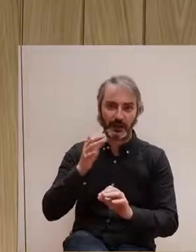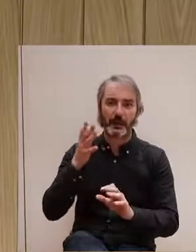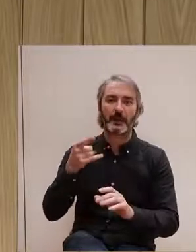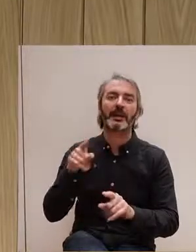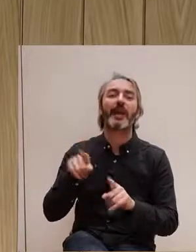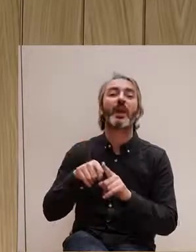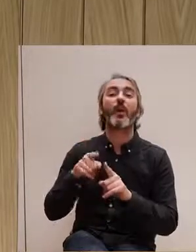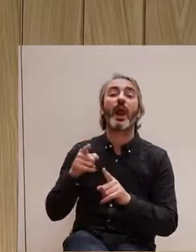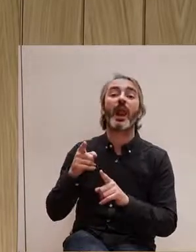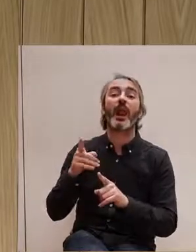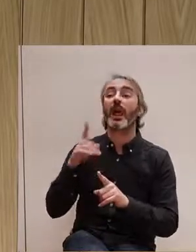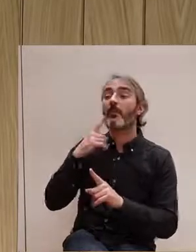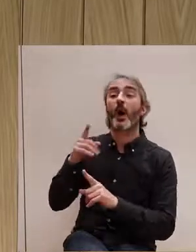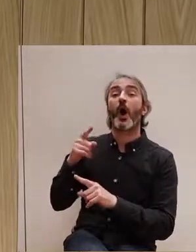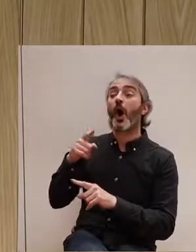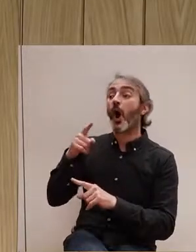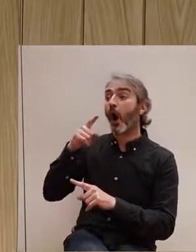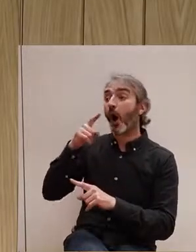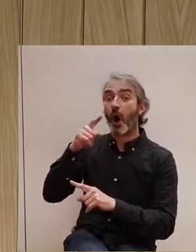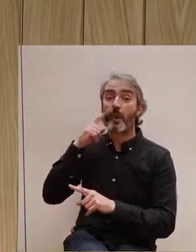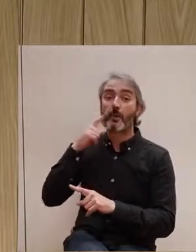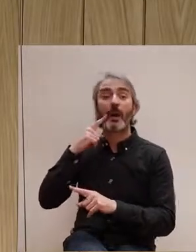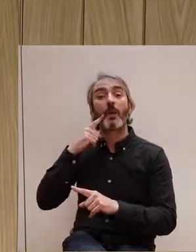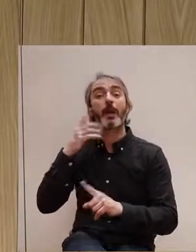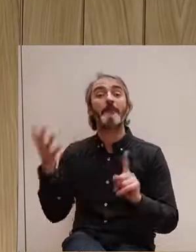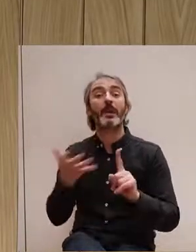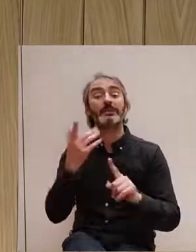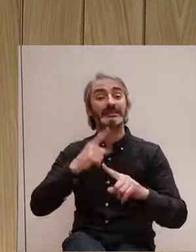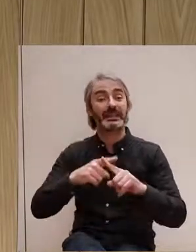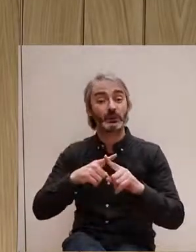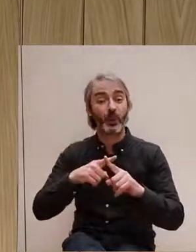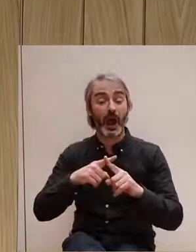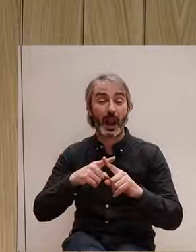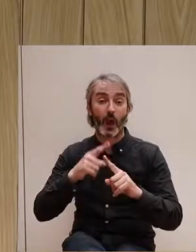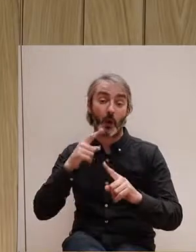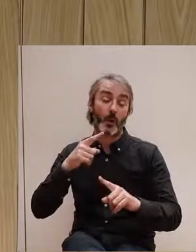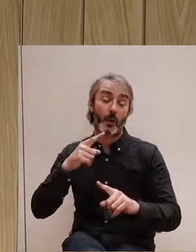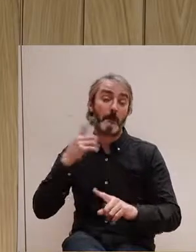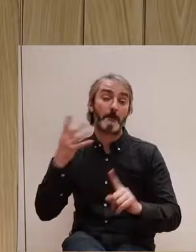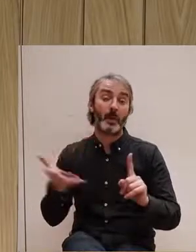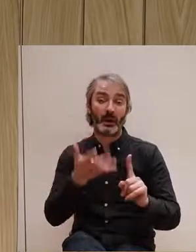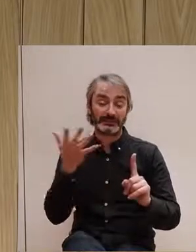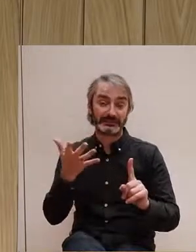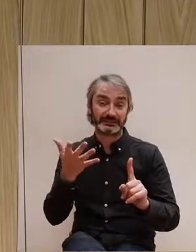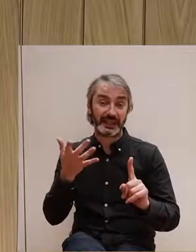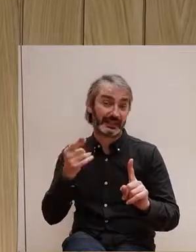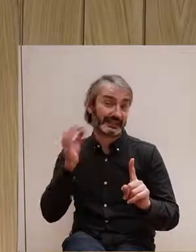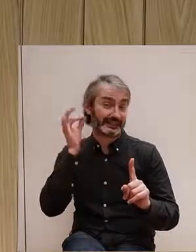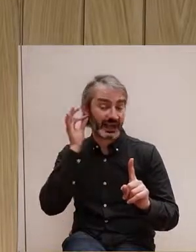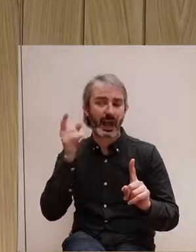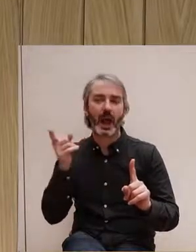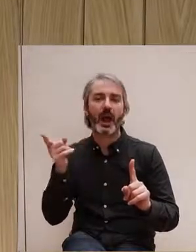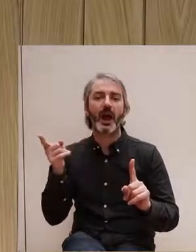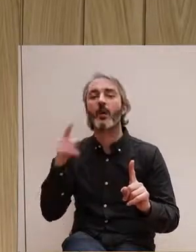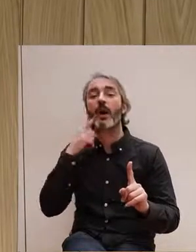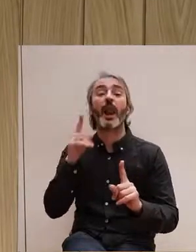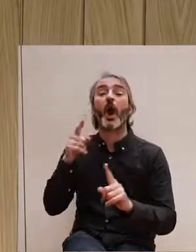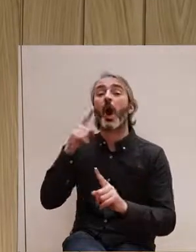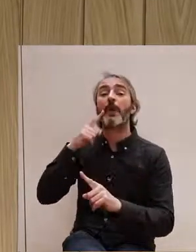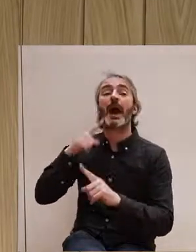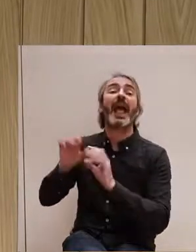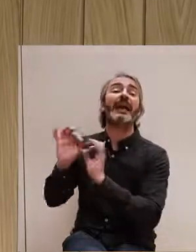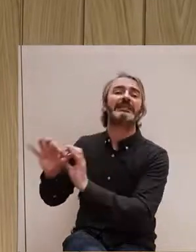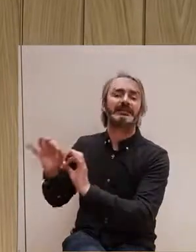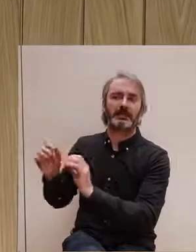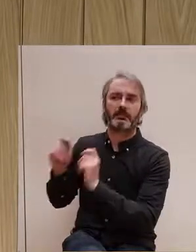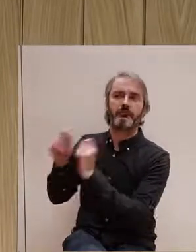justificador de violències de gènere i de violències sexuals, no? Llavors, en aquest sentit també de les idees de què és